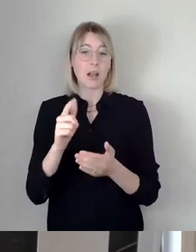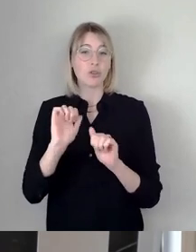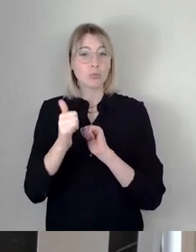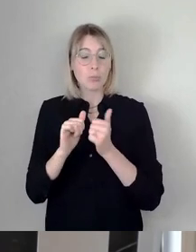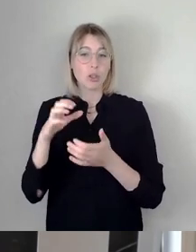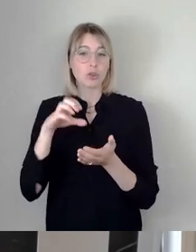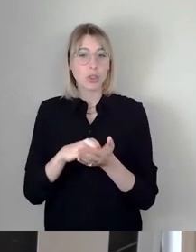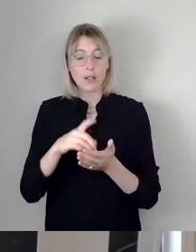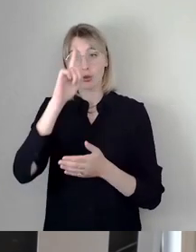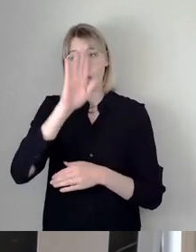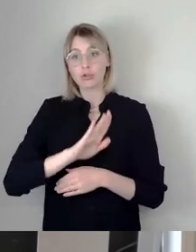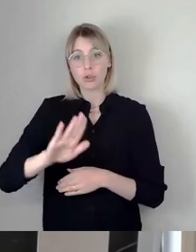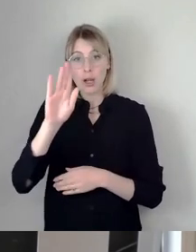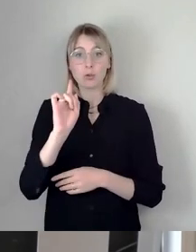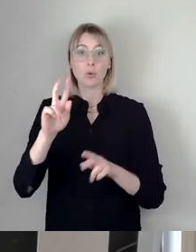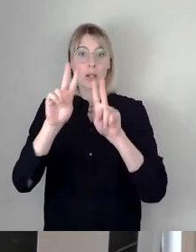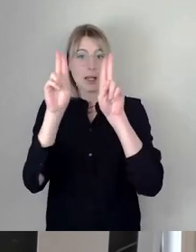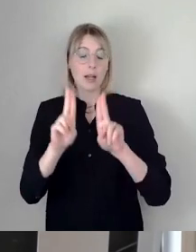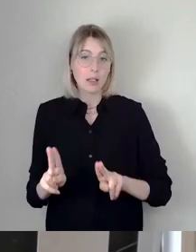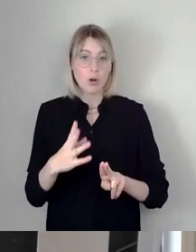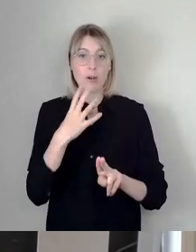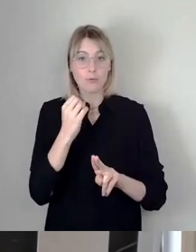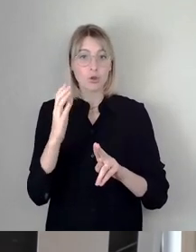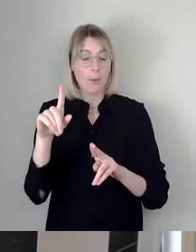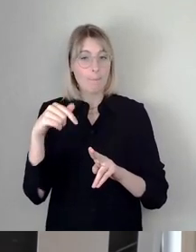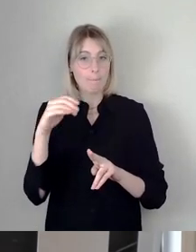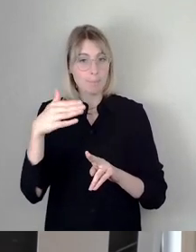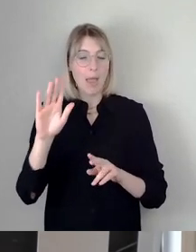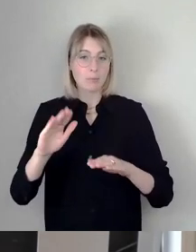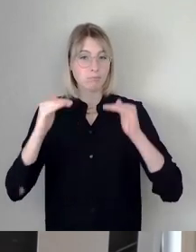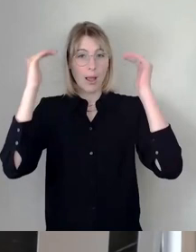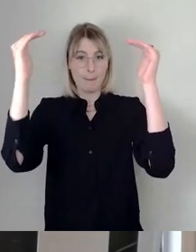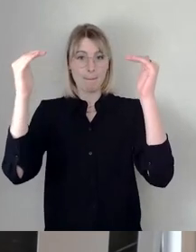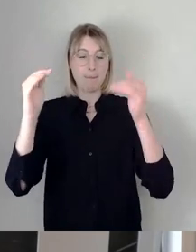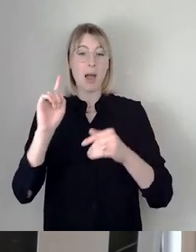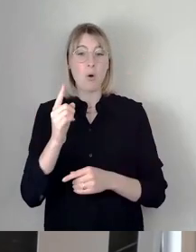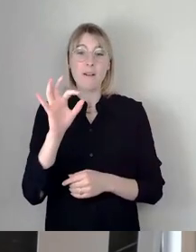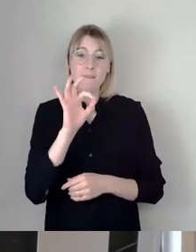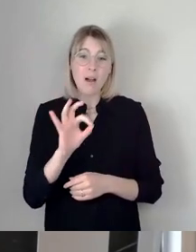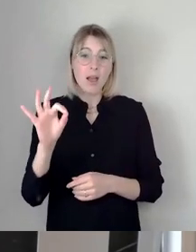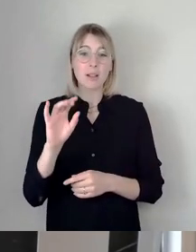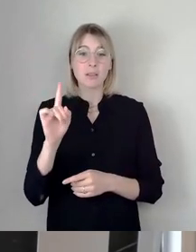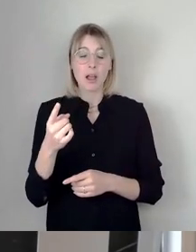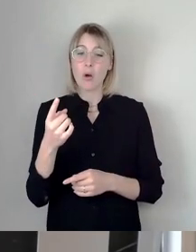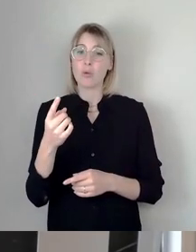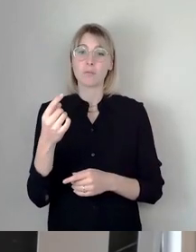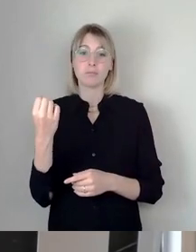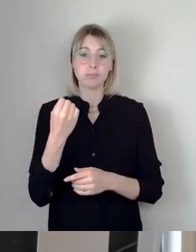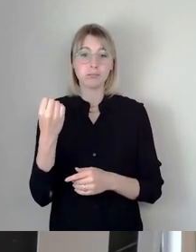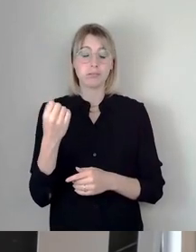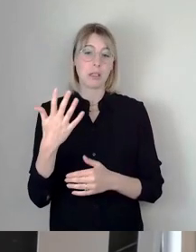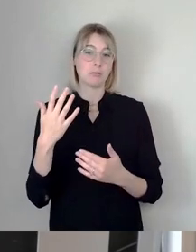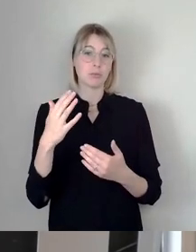auf ein völlig neues Level heben. Und die Finals sind der erste wirklich riesengroße Höhepunkt, den wir hier feiern können.